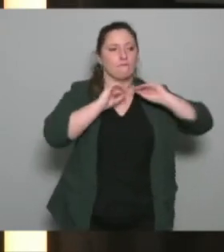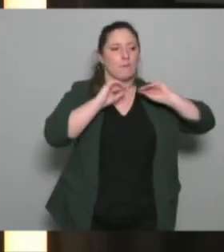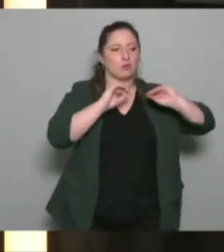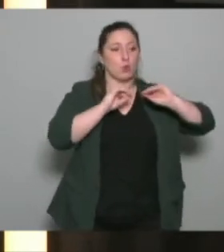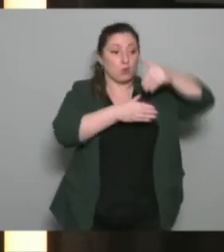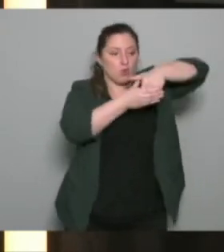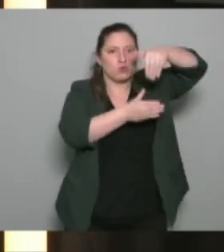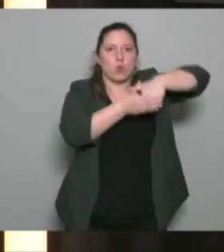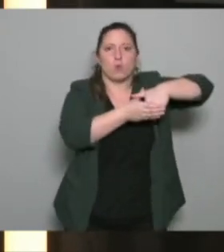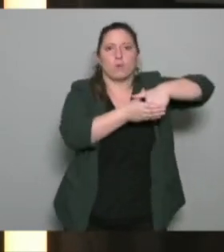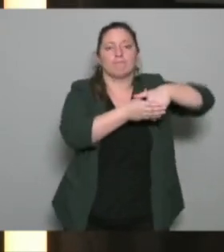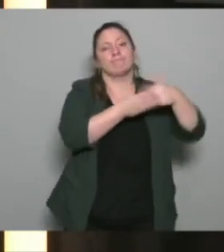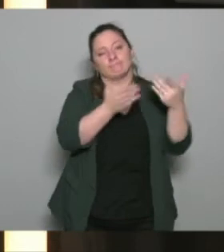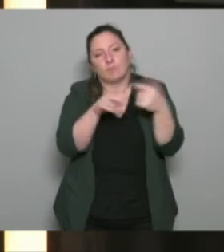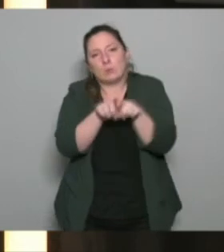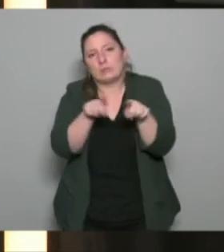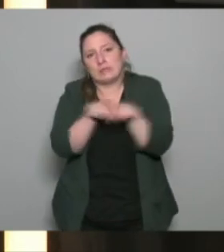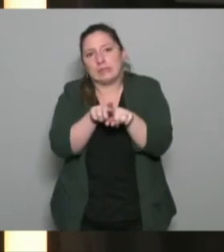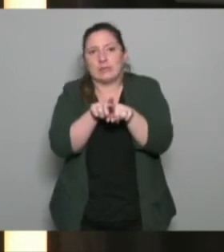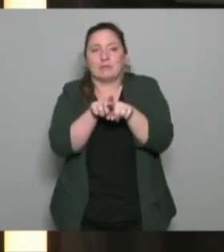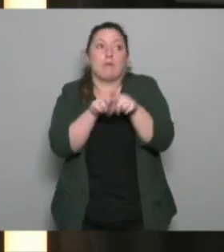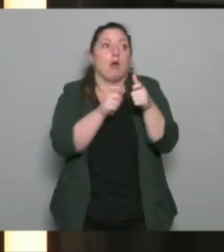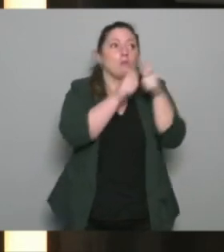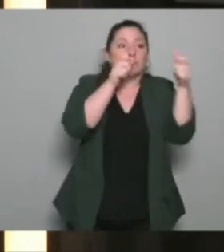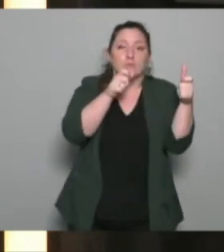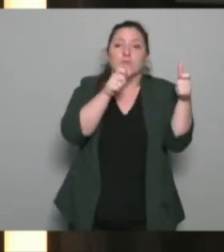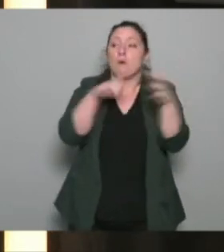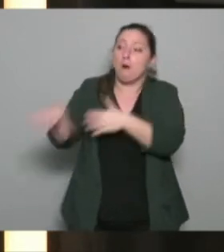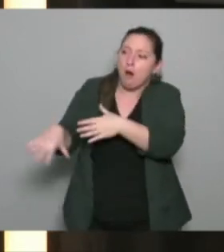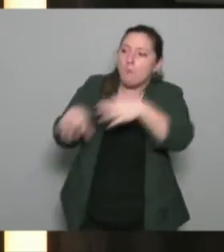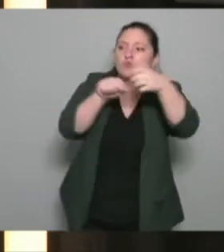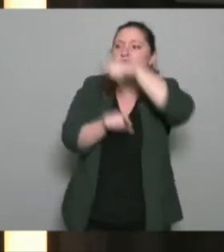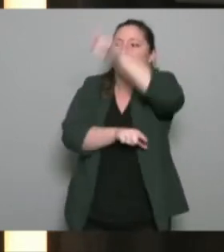mais aussi à la capacité de la structure ensuite qui accueillera